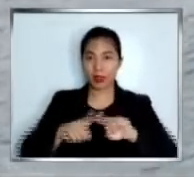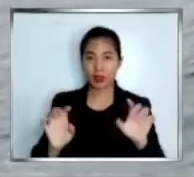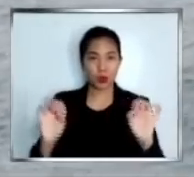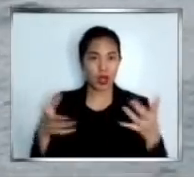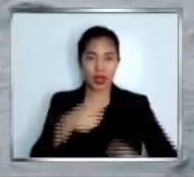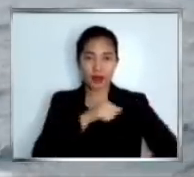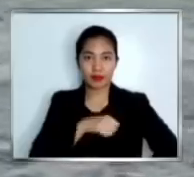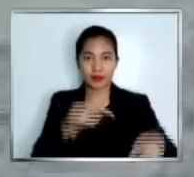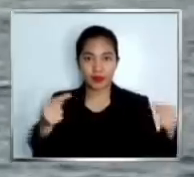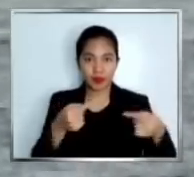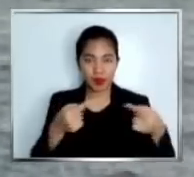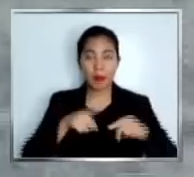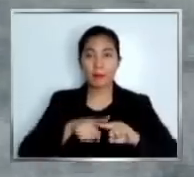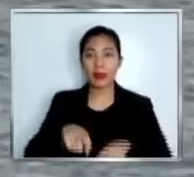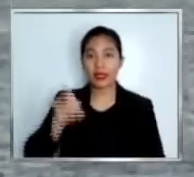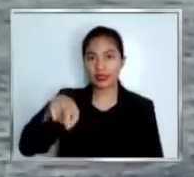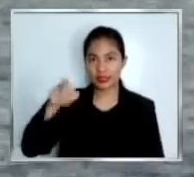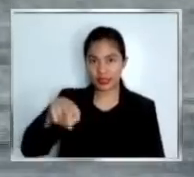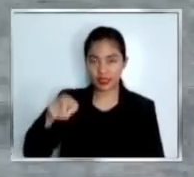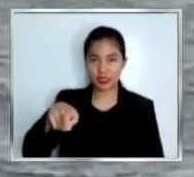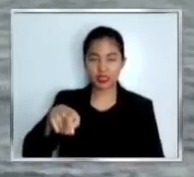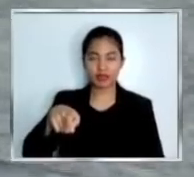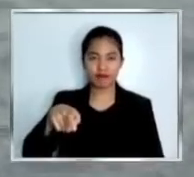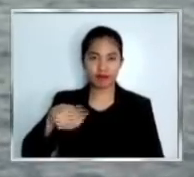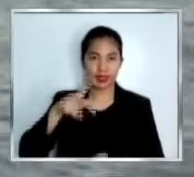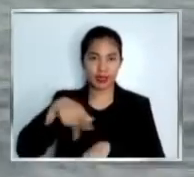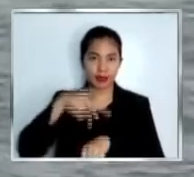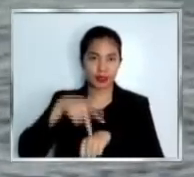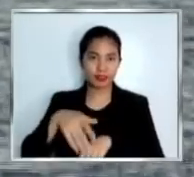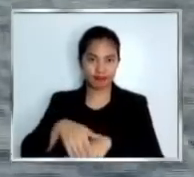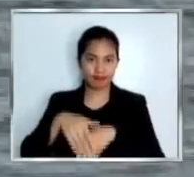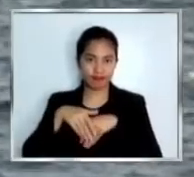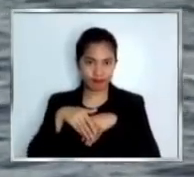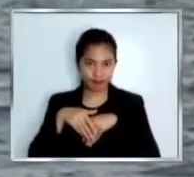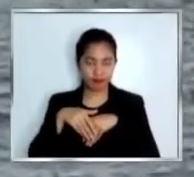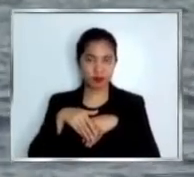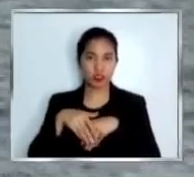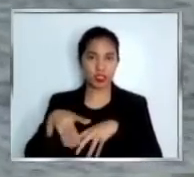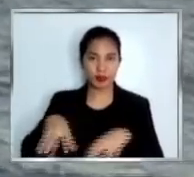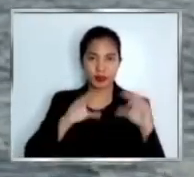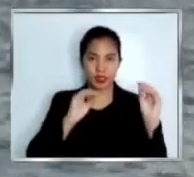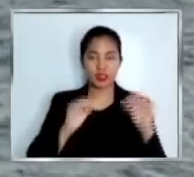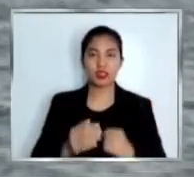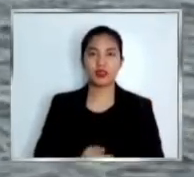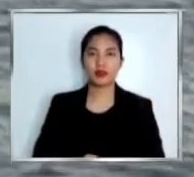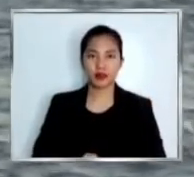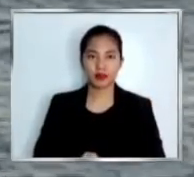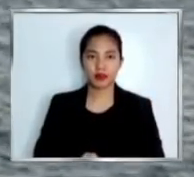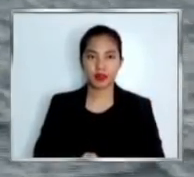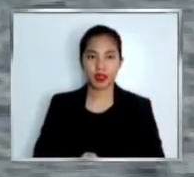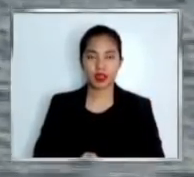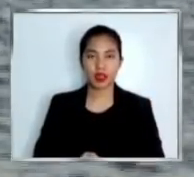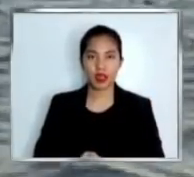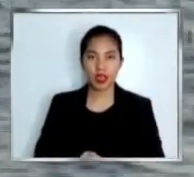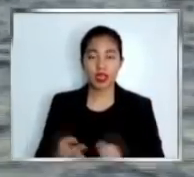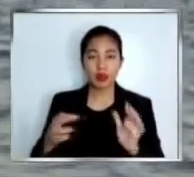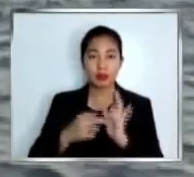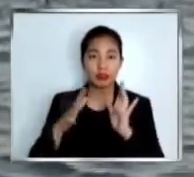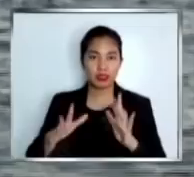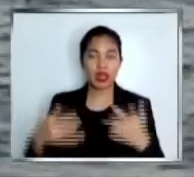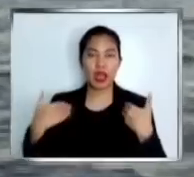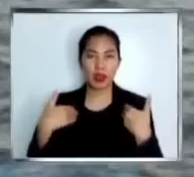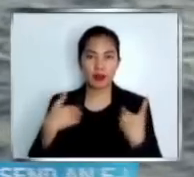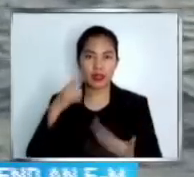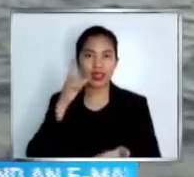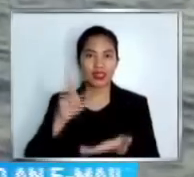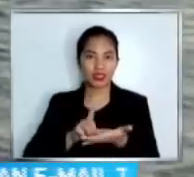umurong ng puwersa ng Pilipinas. Nagpadala na ang kalihim ng mensahe ng pagkondena kay Chinese Ambassador to the